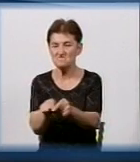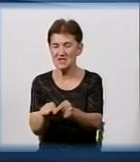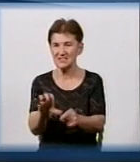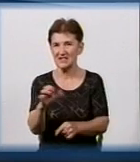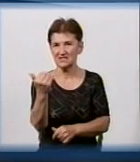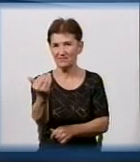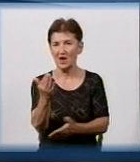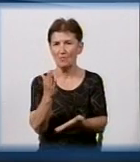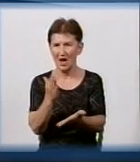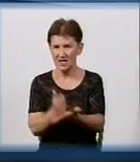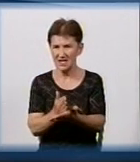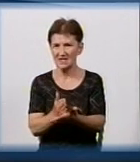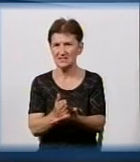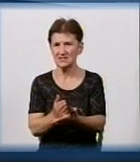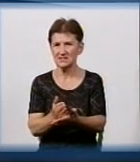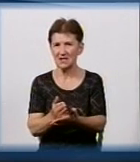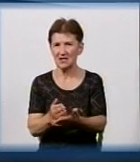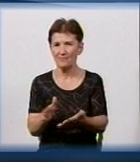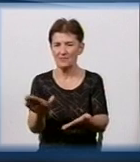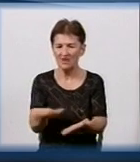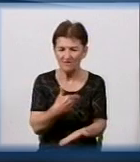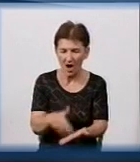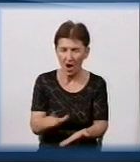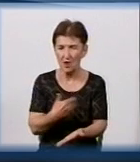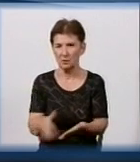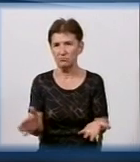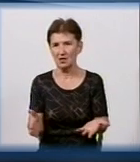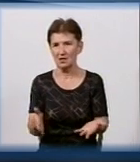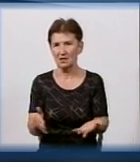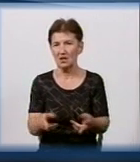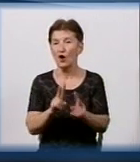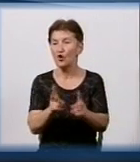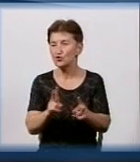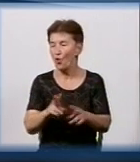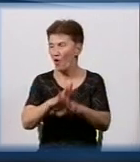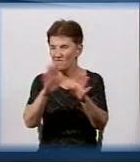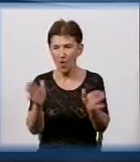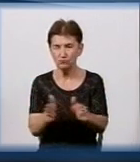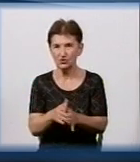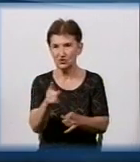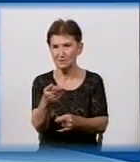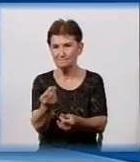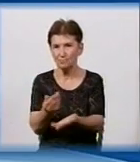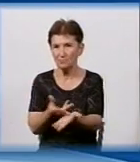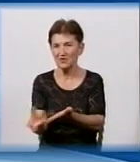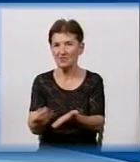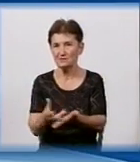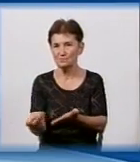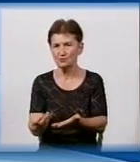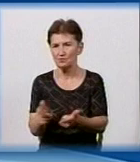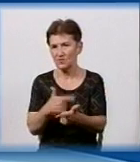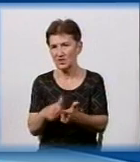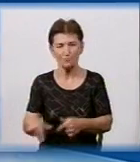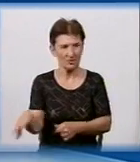Там є певні організаційні моменти, фарба, інше приладдя, хто взагалі профінансував всі ці речі. Чи всі були там